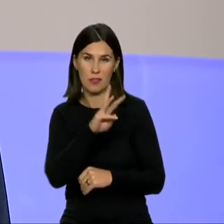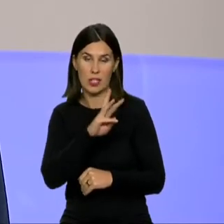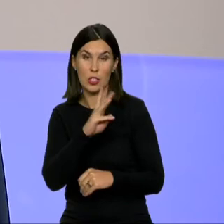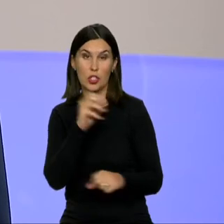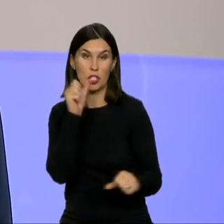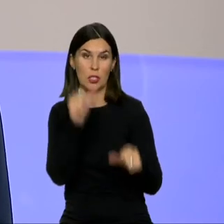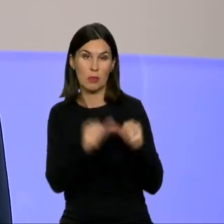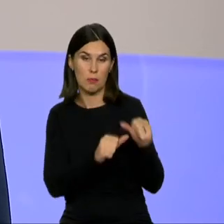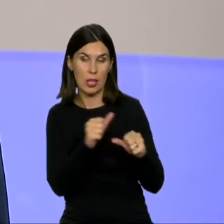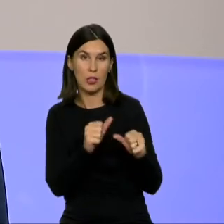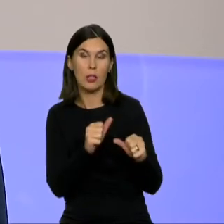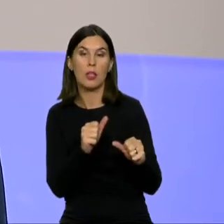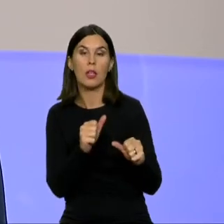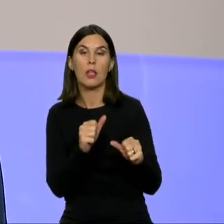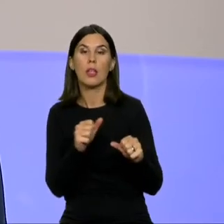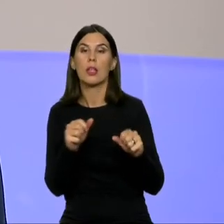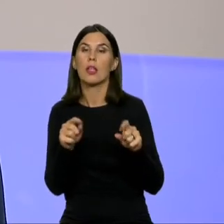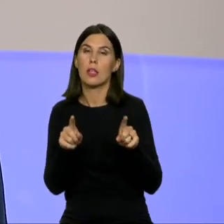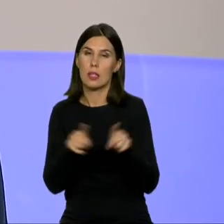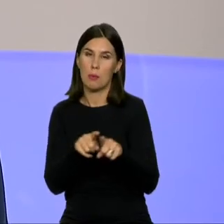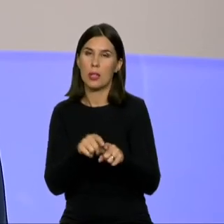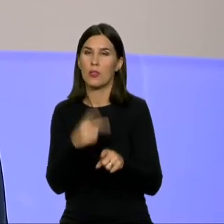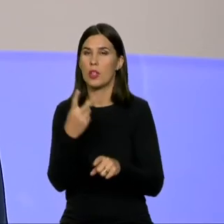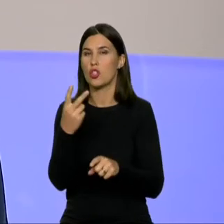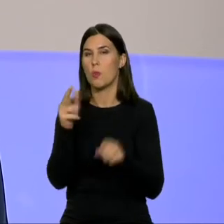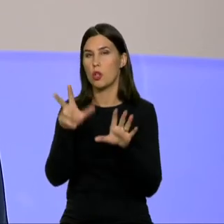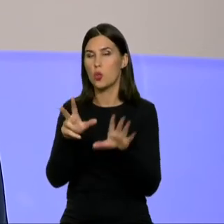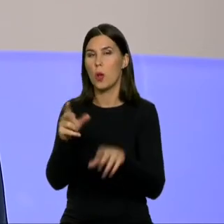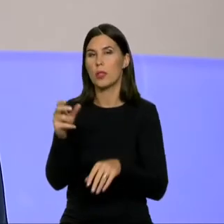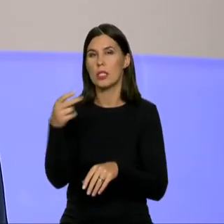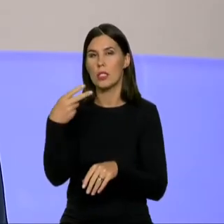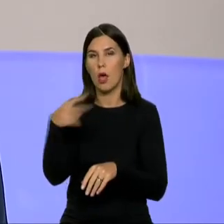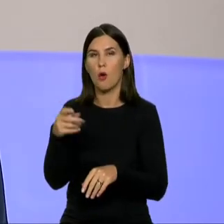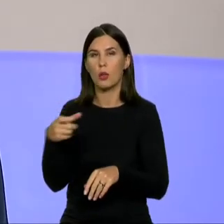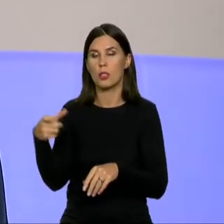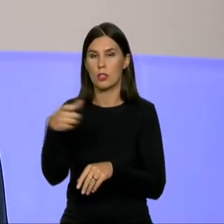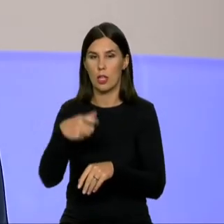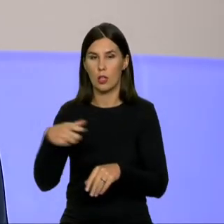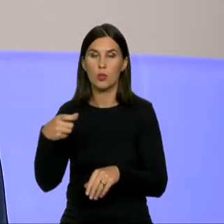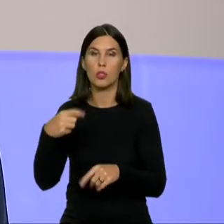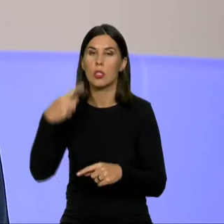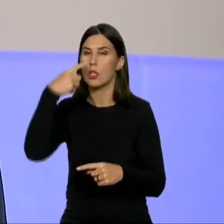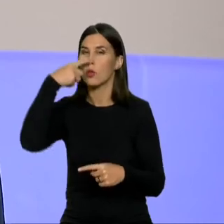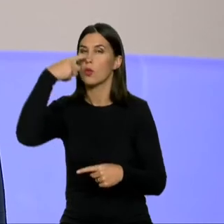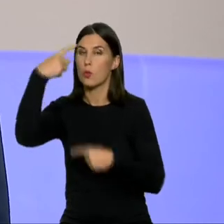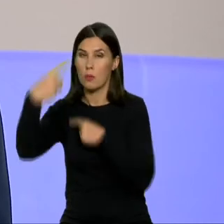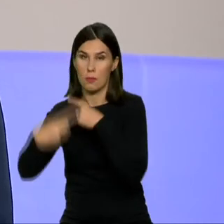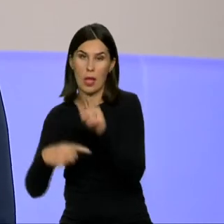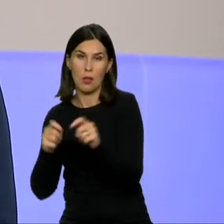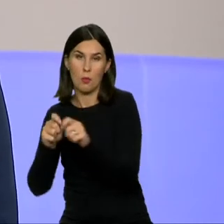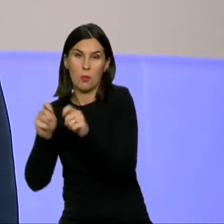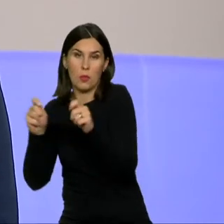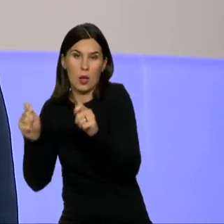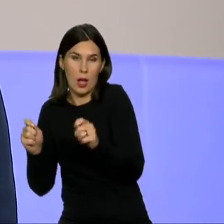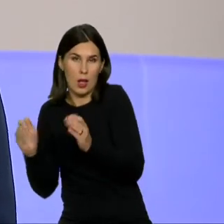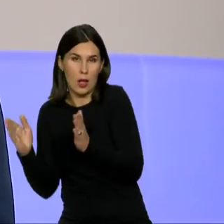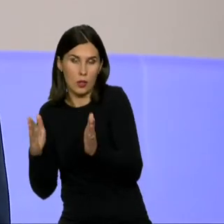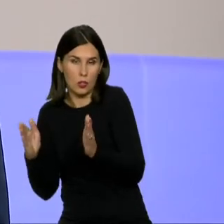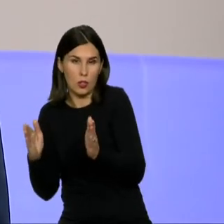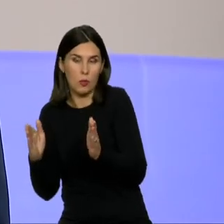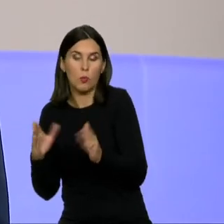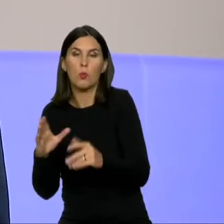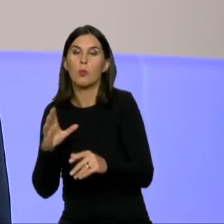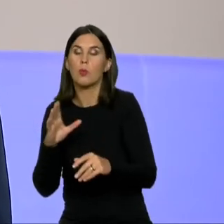ir tikriausiai 28 eurocentus už kWh kitų metų pradžioje bus lygiai dalinamasi